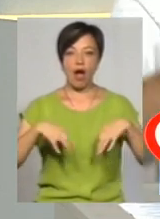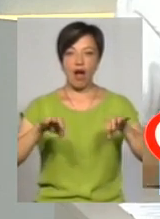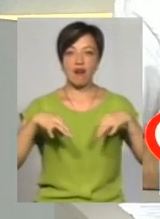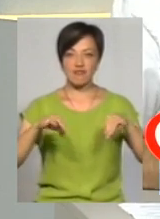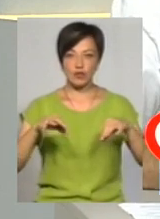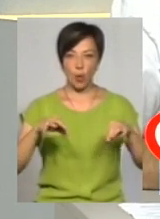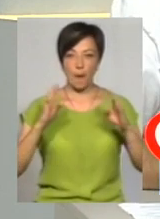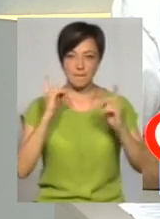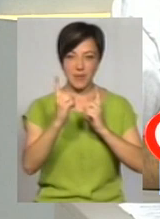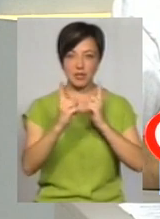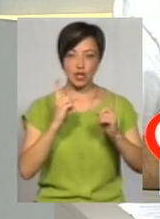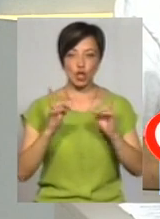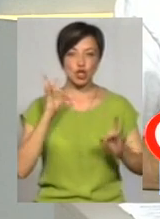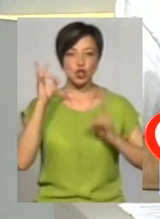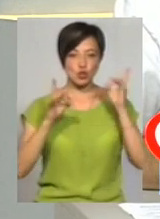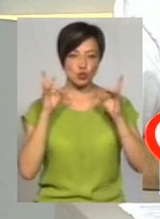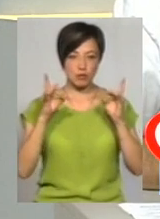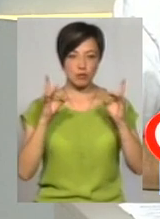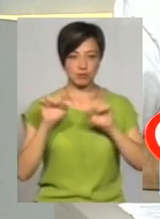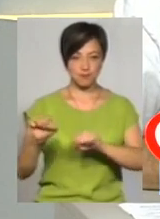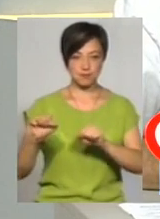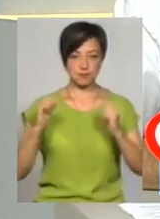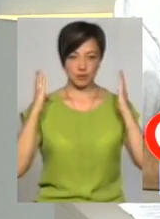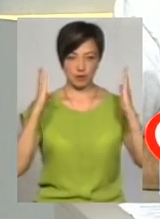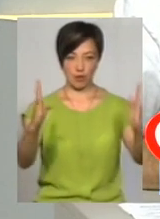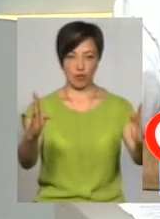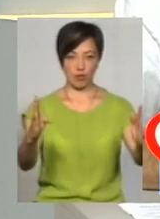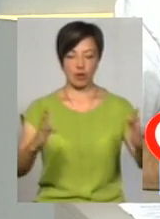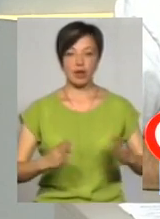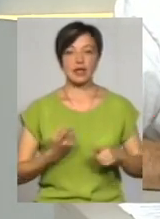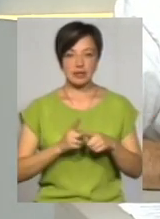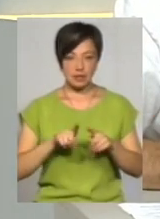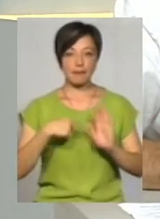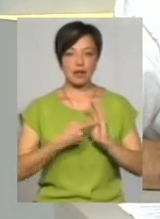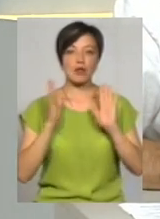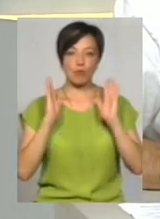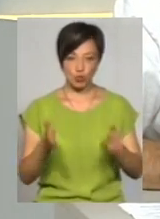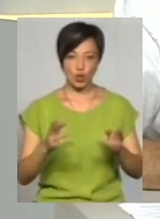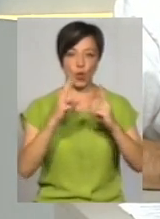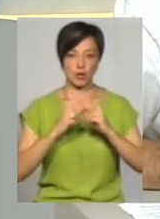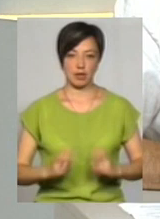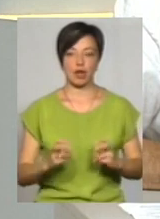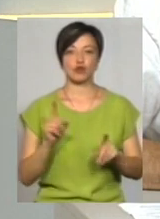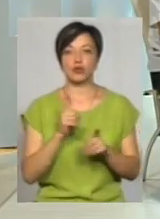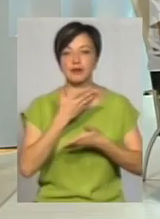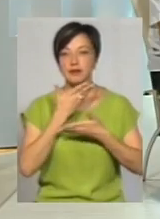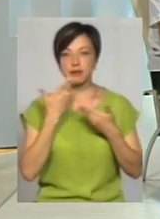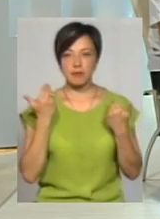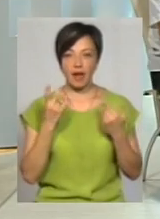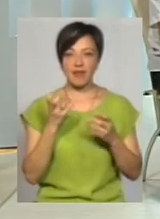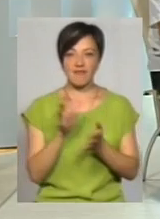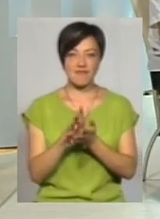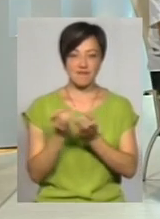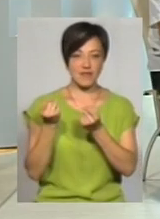шумопоглашаючі забори. Це питання буде розглядатися. Але те, що немає ні викидів,